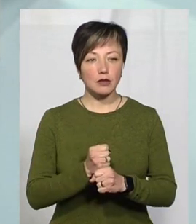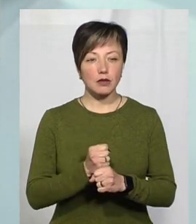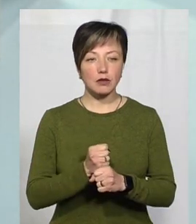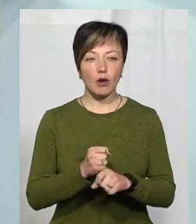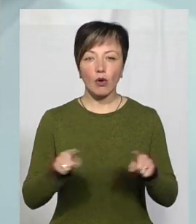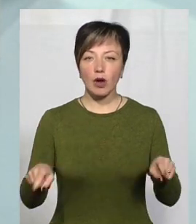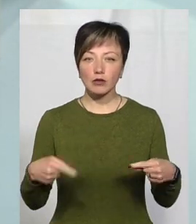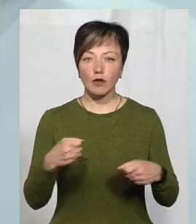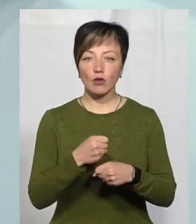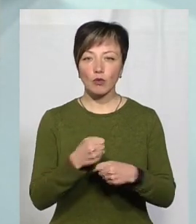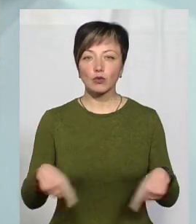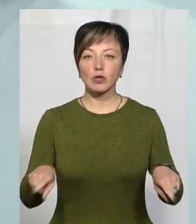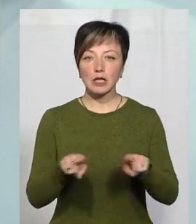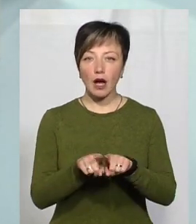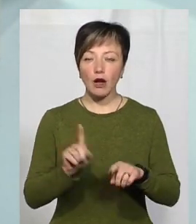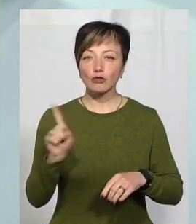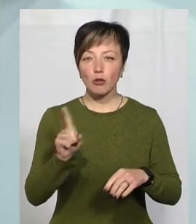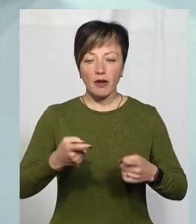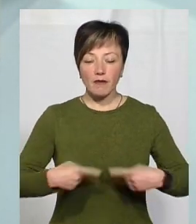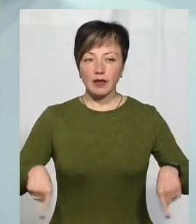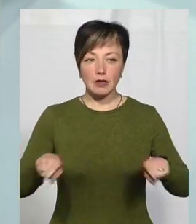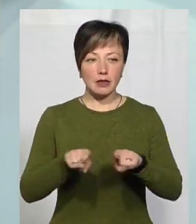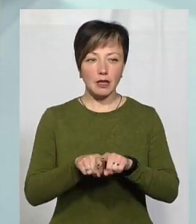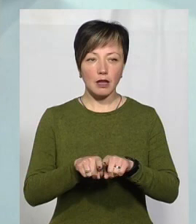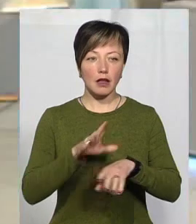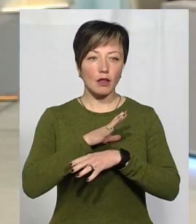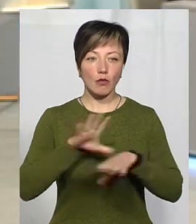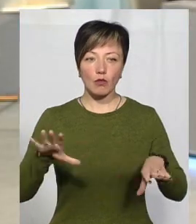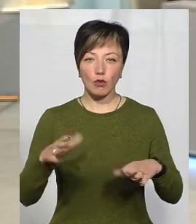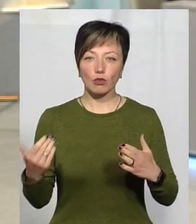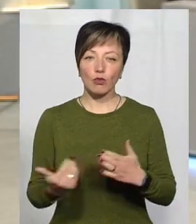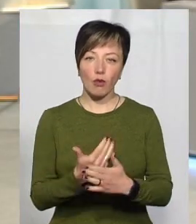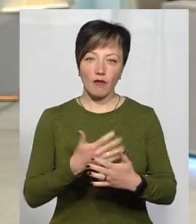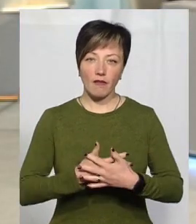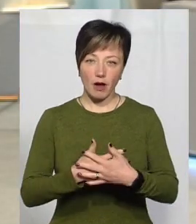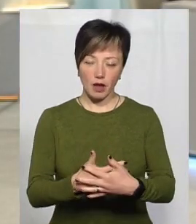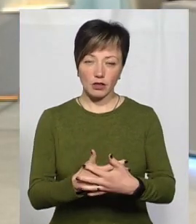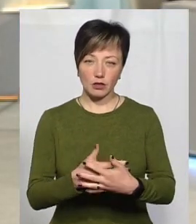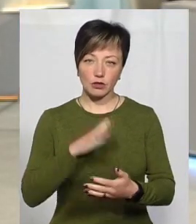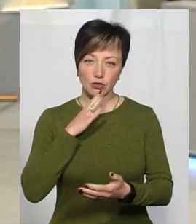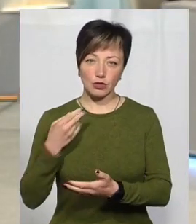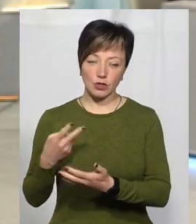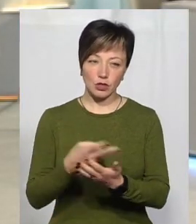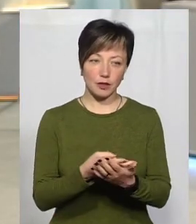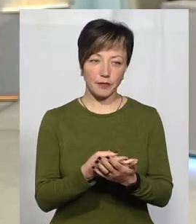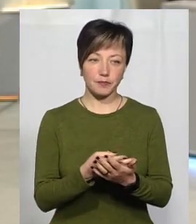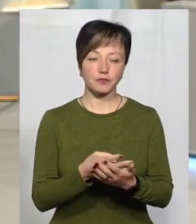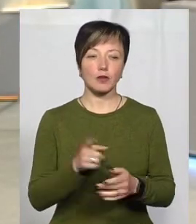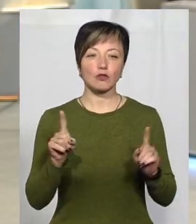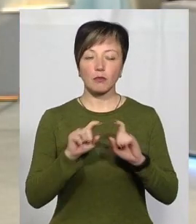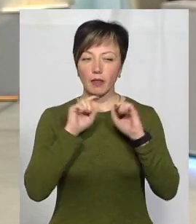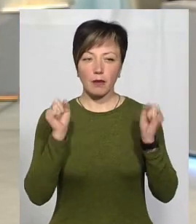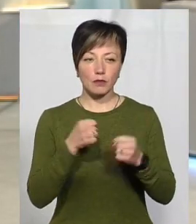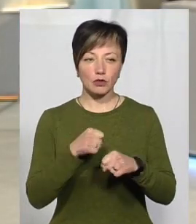організували роботу так, щоб в відділення не поступали свіжі жінки, вагітні, для того, щоб вони